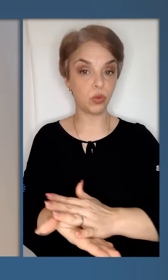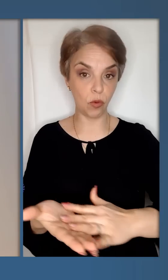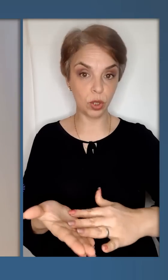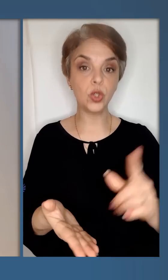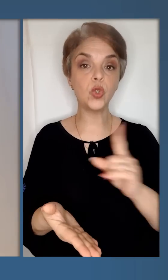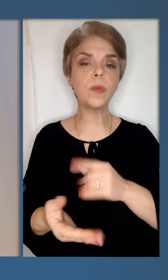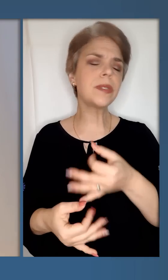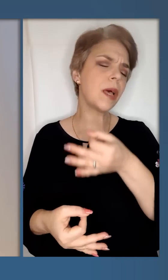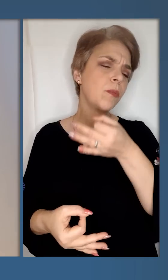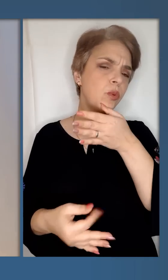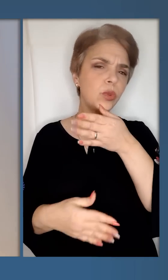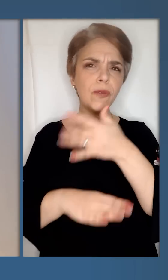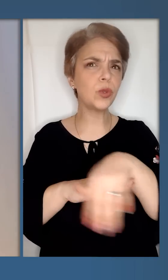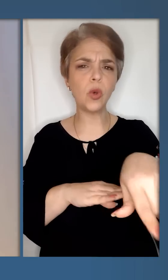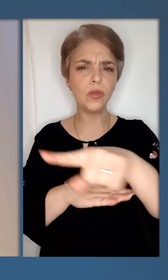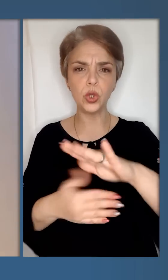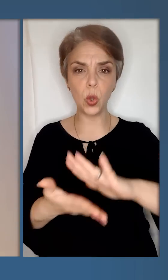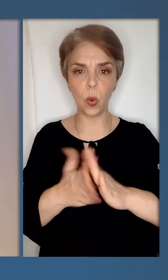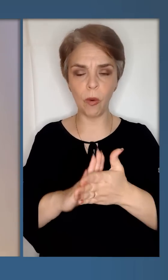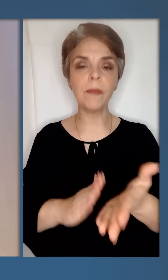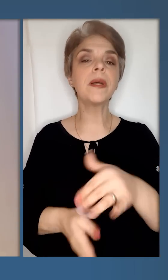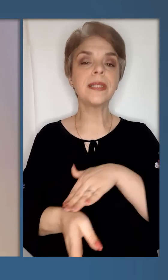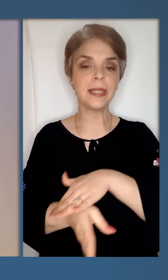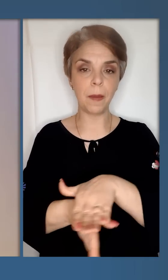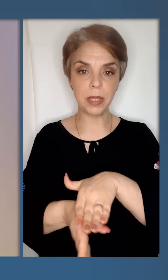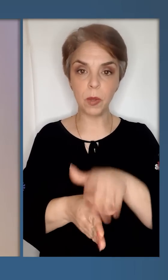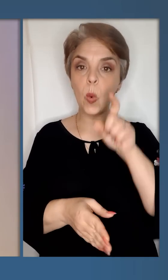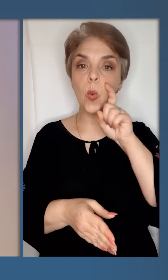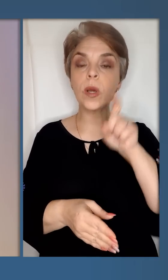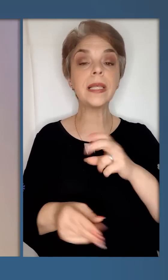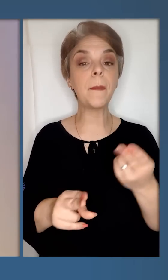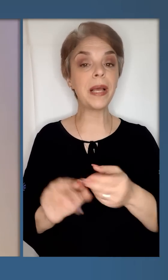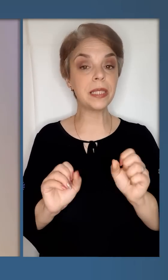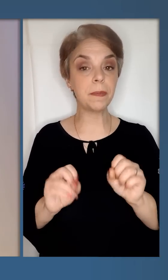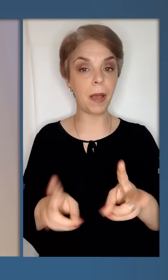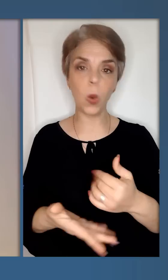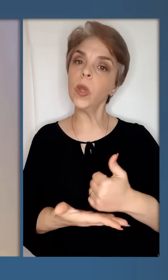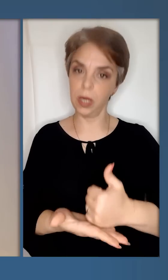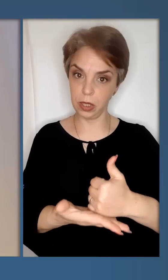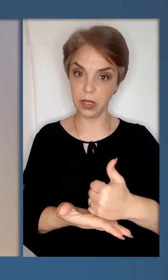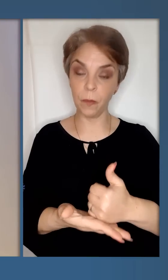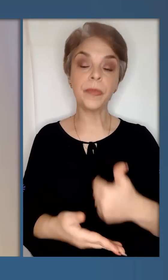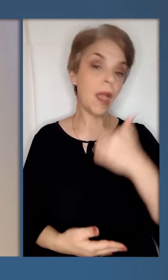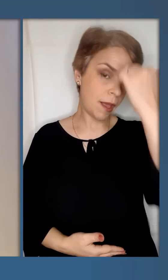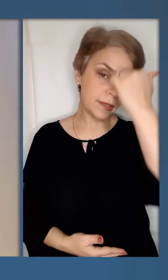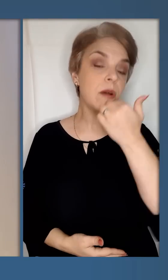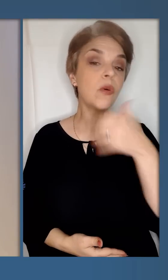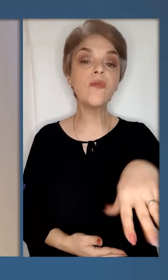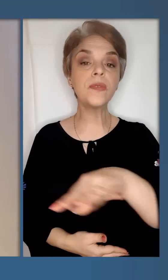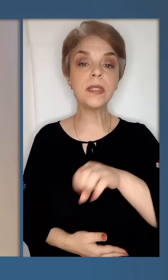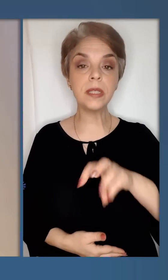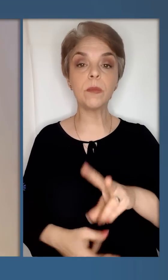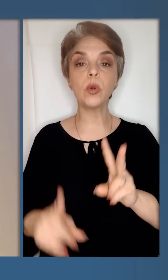продовжувалася, щоб за будь-яких зовнішніх умов ми забезпечували Україні безпеку і лідерство.